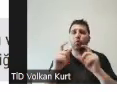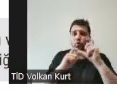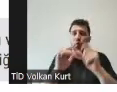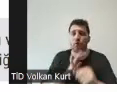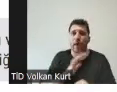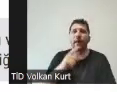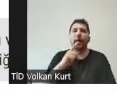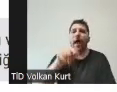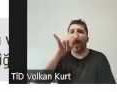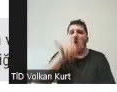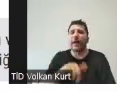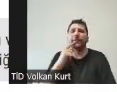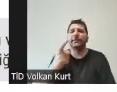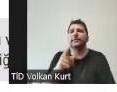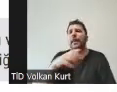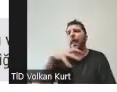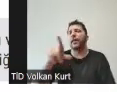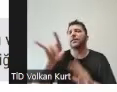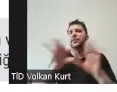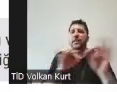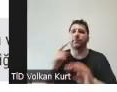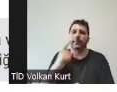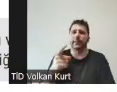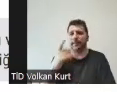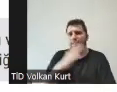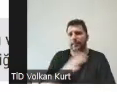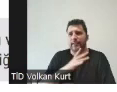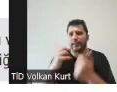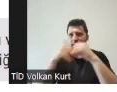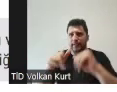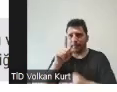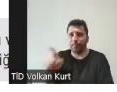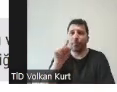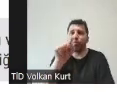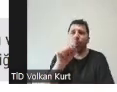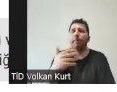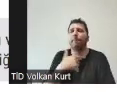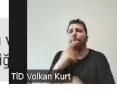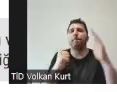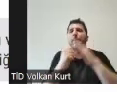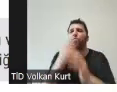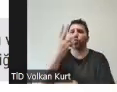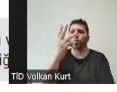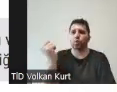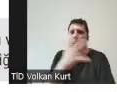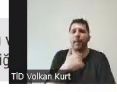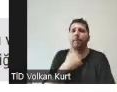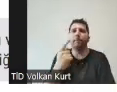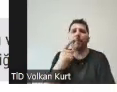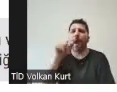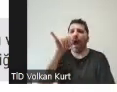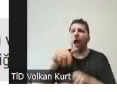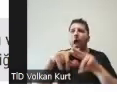alanınızı seçmenizi isteyecek sistem sizden. Buradan maksimum üç tane hak alanını işaret deyip